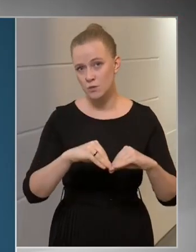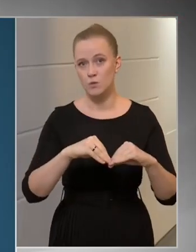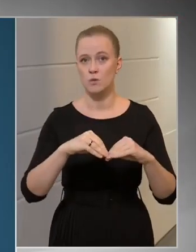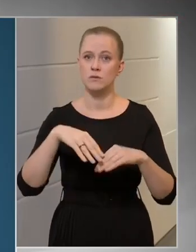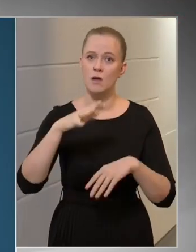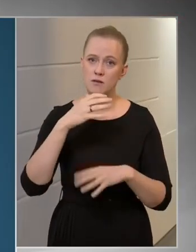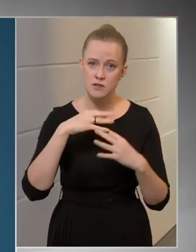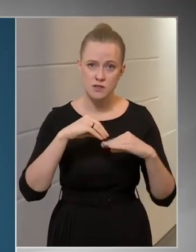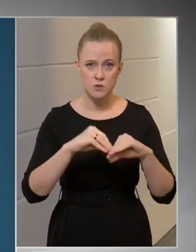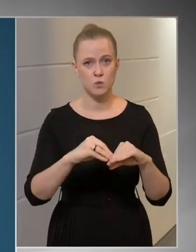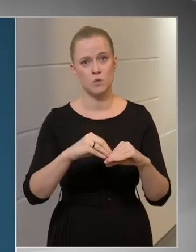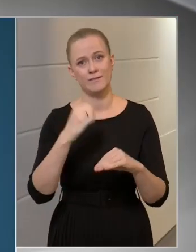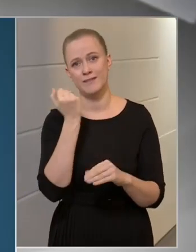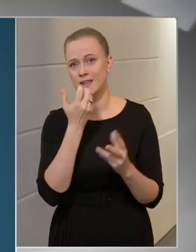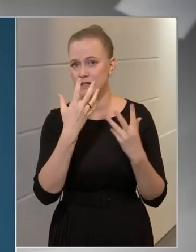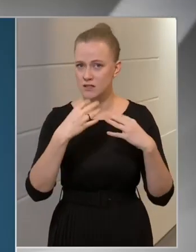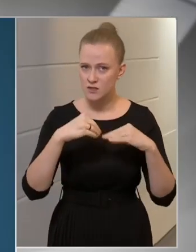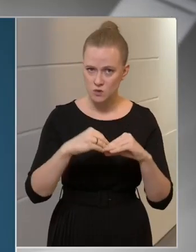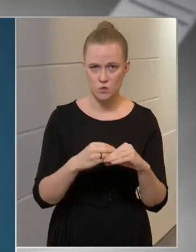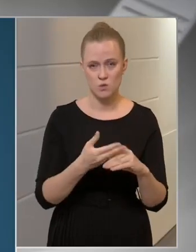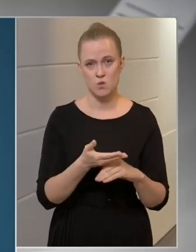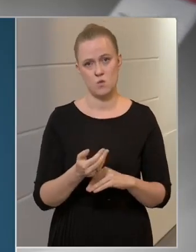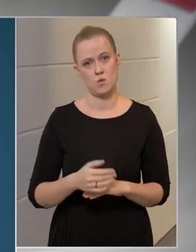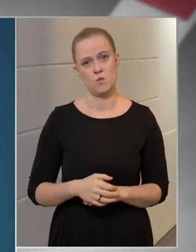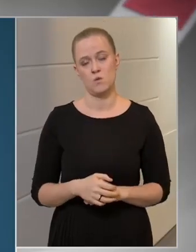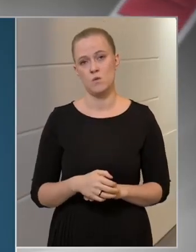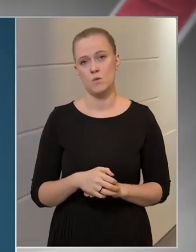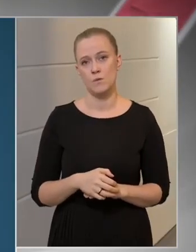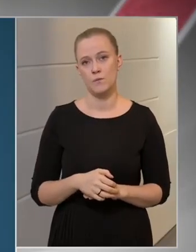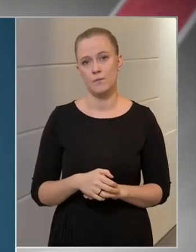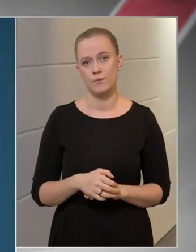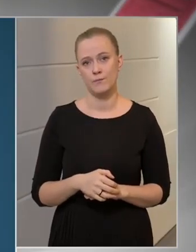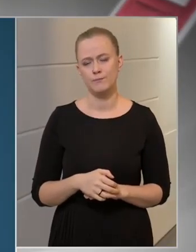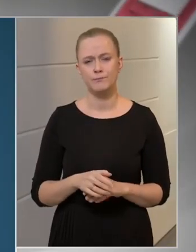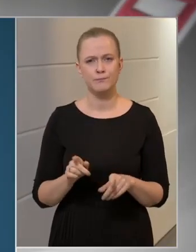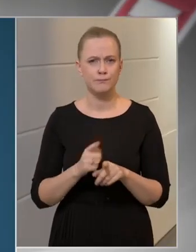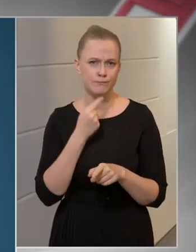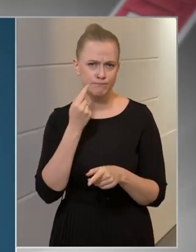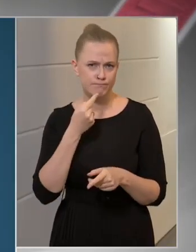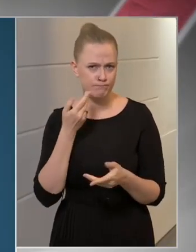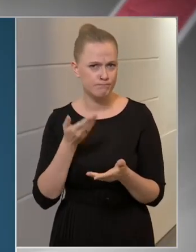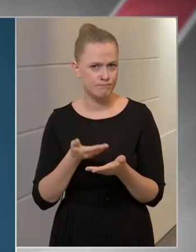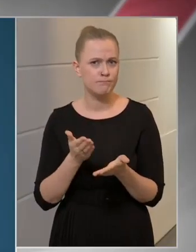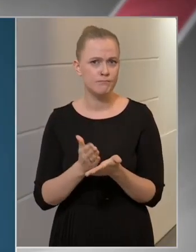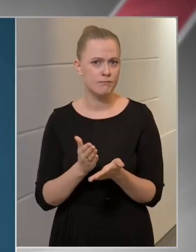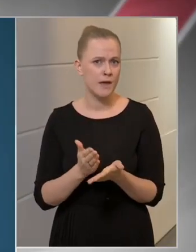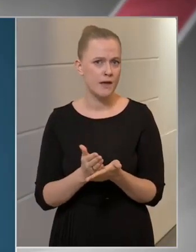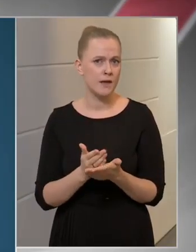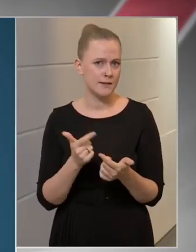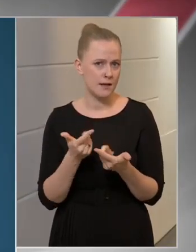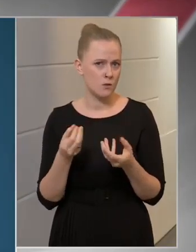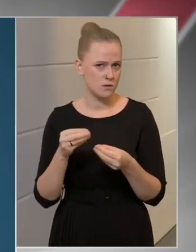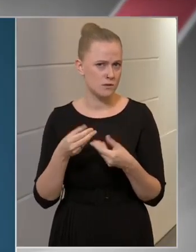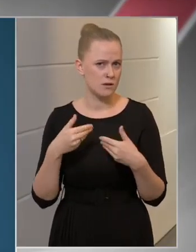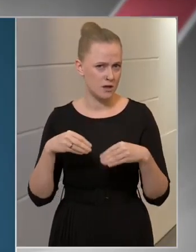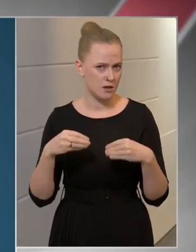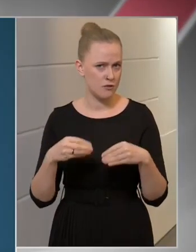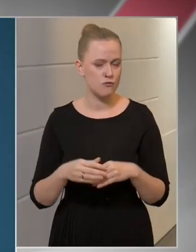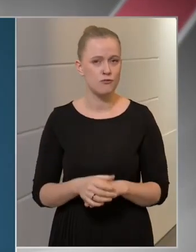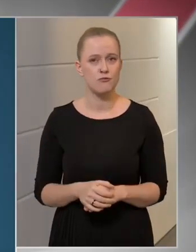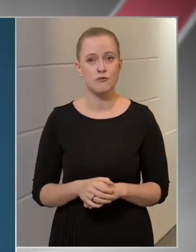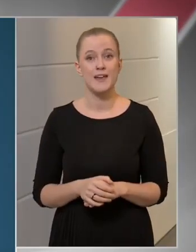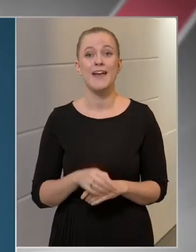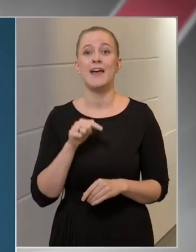nagyszülője, dédszülője esetleg. De, mint említettem, a tájékoztatómban ez egy